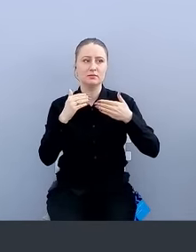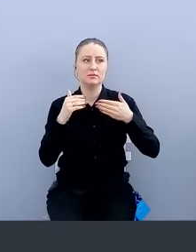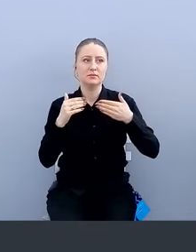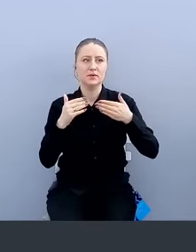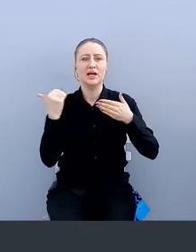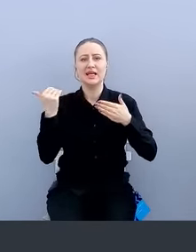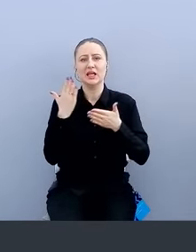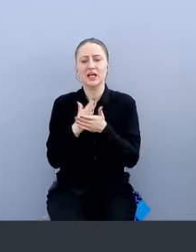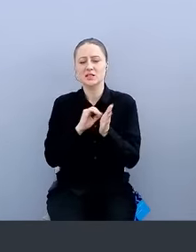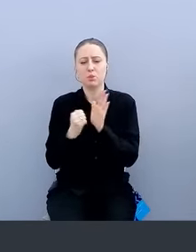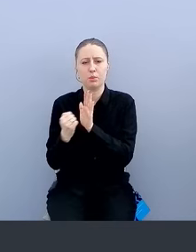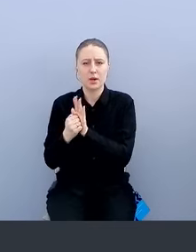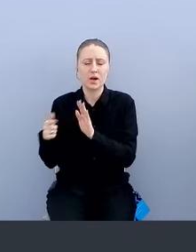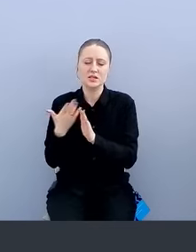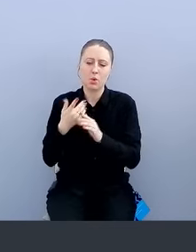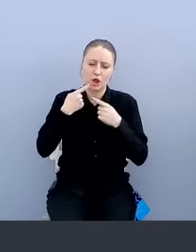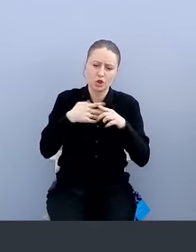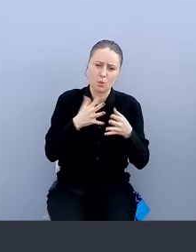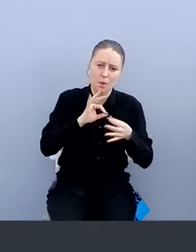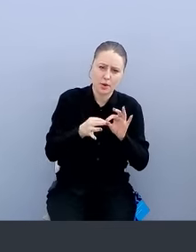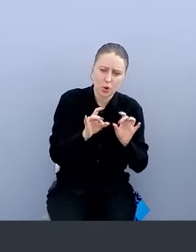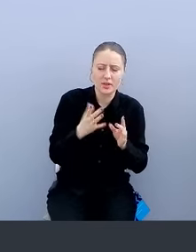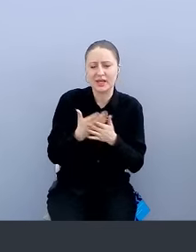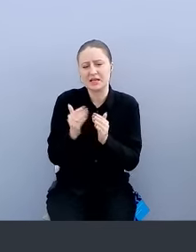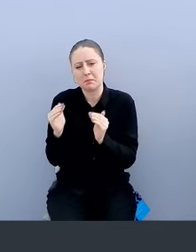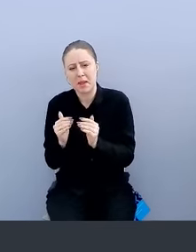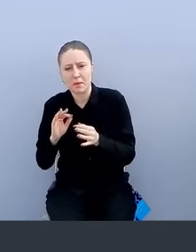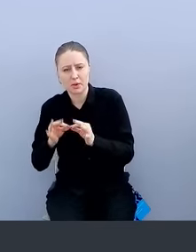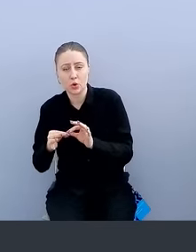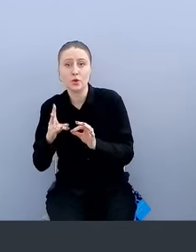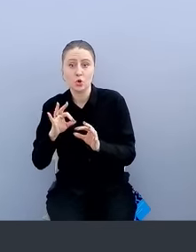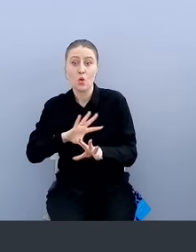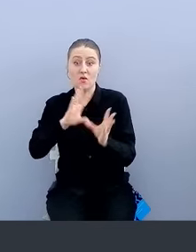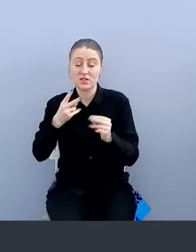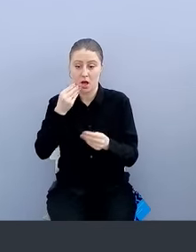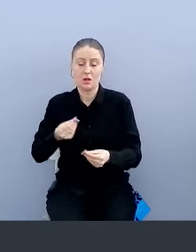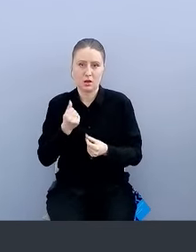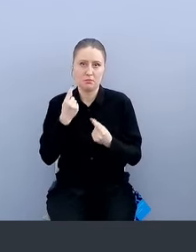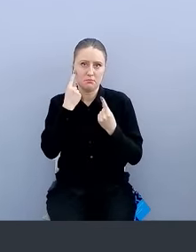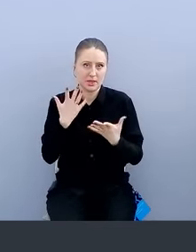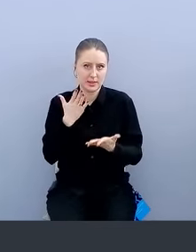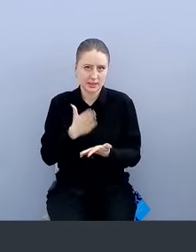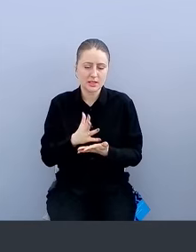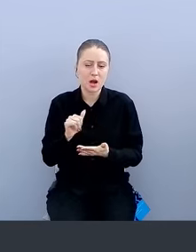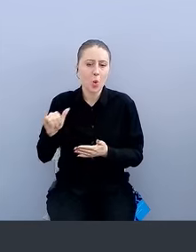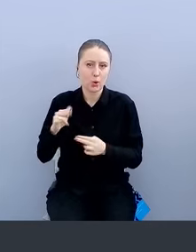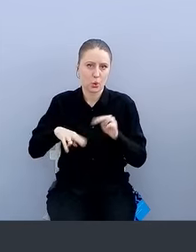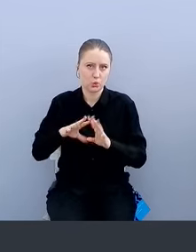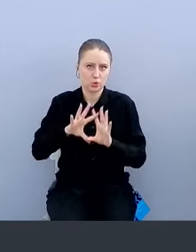подробнее рассказывают технически, где-то менее подробнее, но в целом хорошее представление дают о том, как у них все устроено.